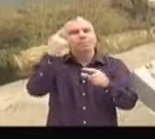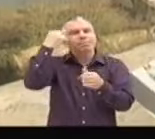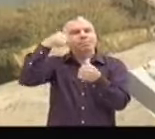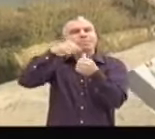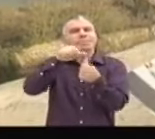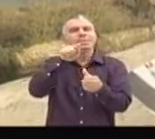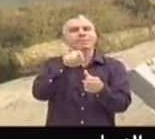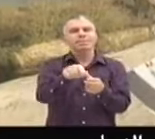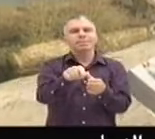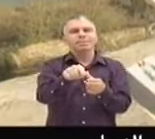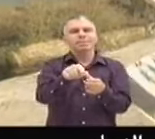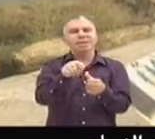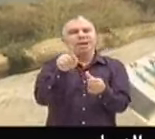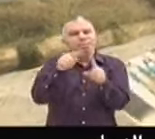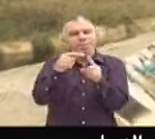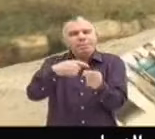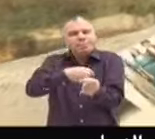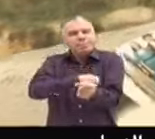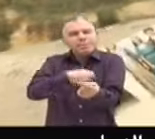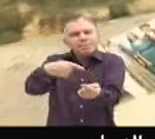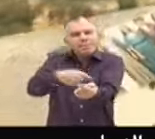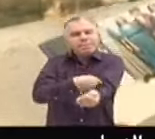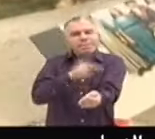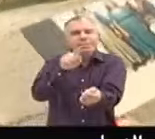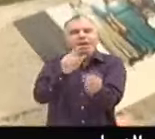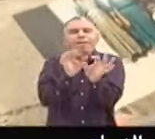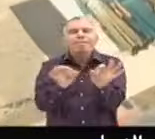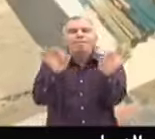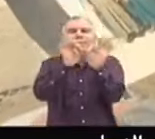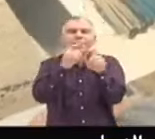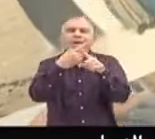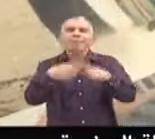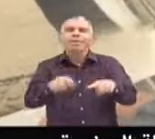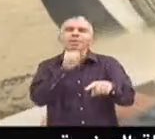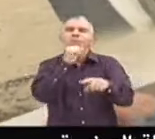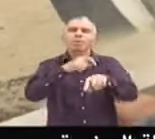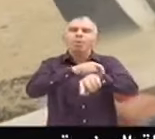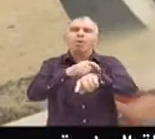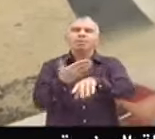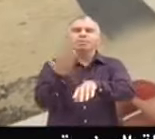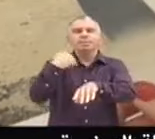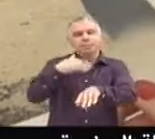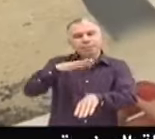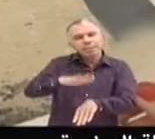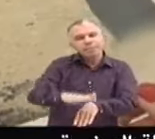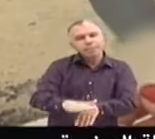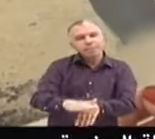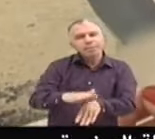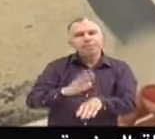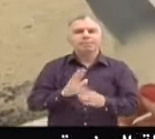me touche à cause des femmes de différentes générations, jusqu'à la petite fille.